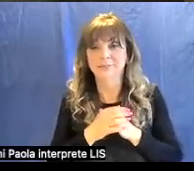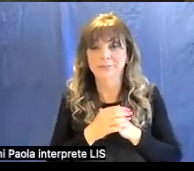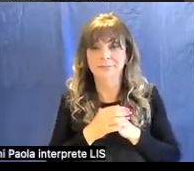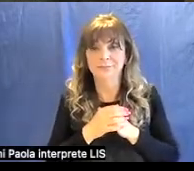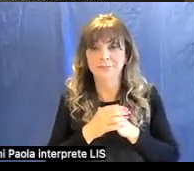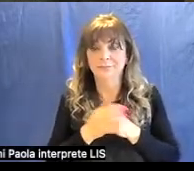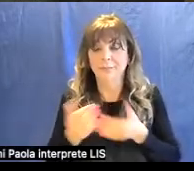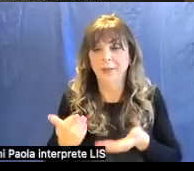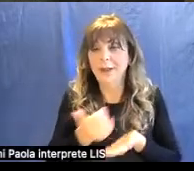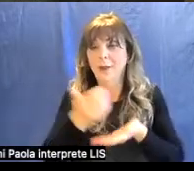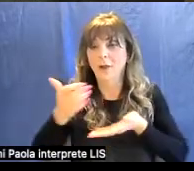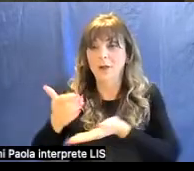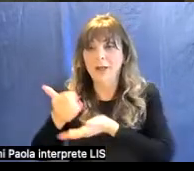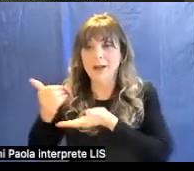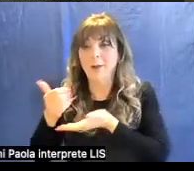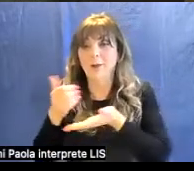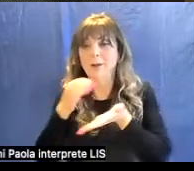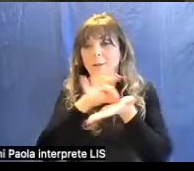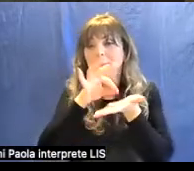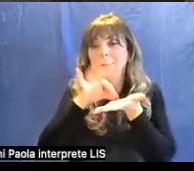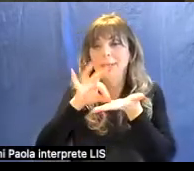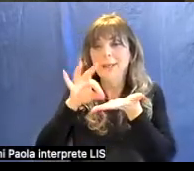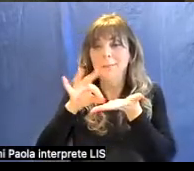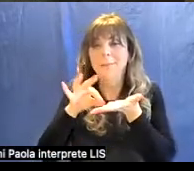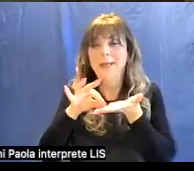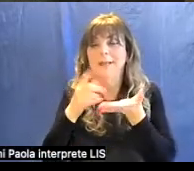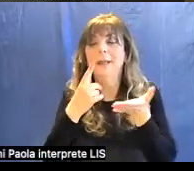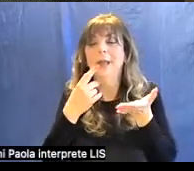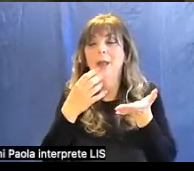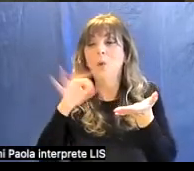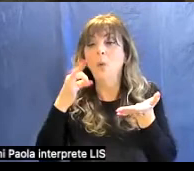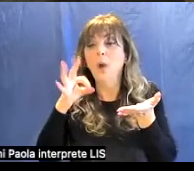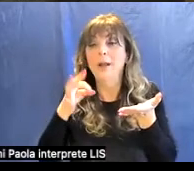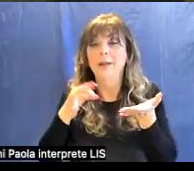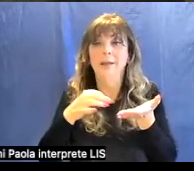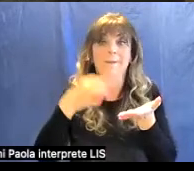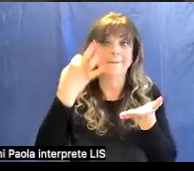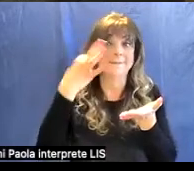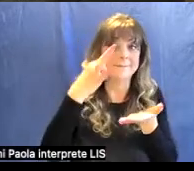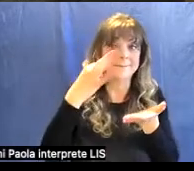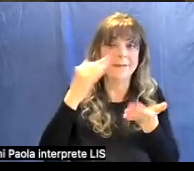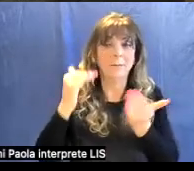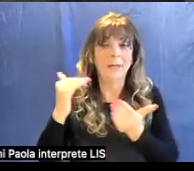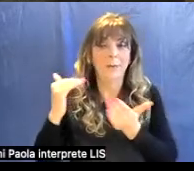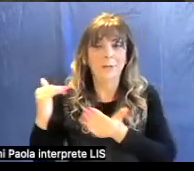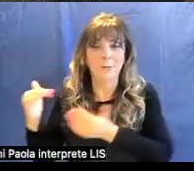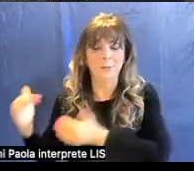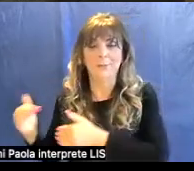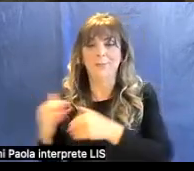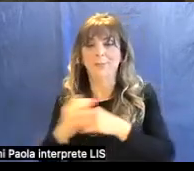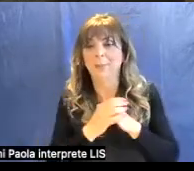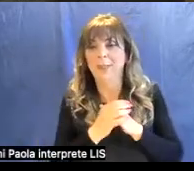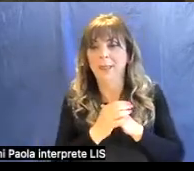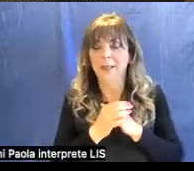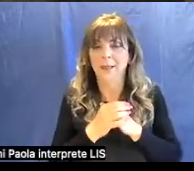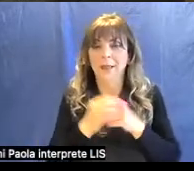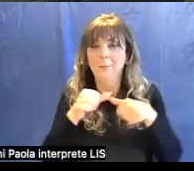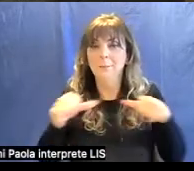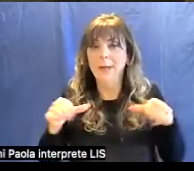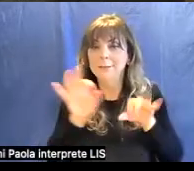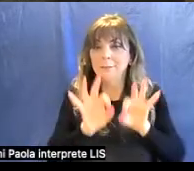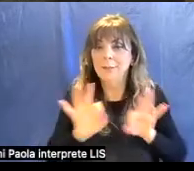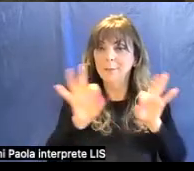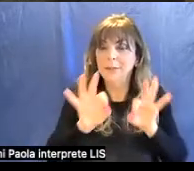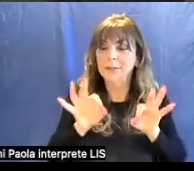raccogliendo così diversi pigmenti di qualità decrescente quindi in base alla preparazione si